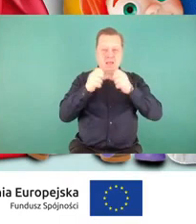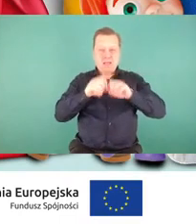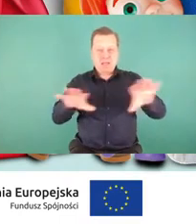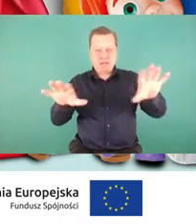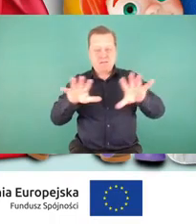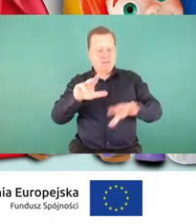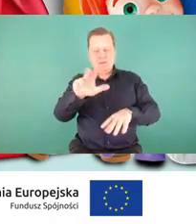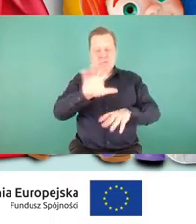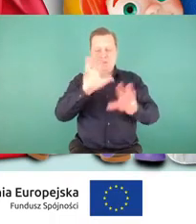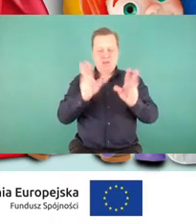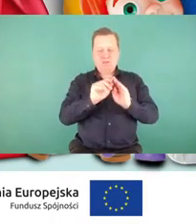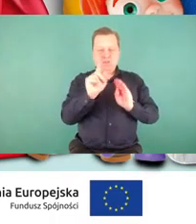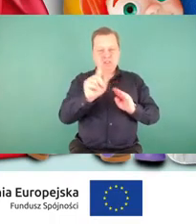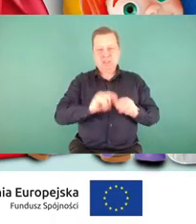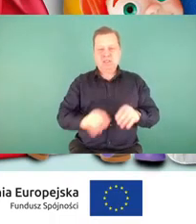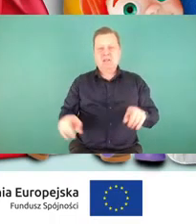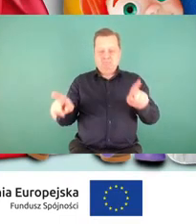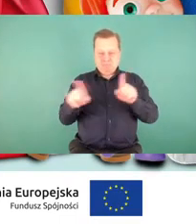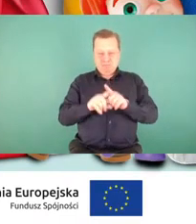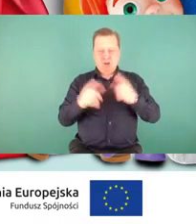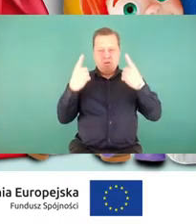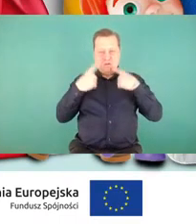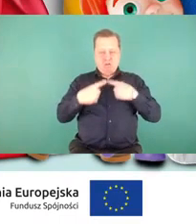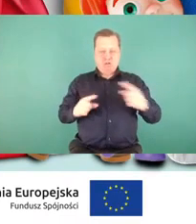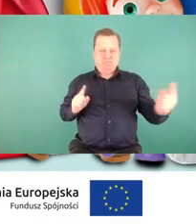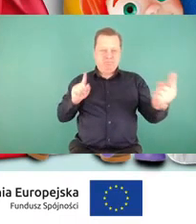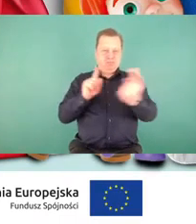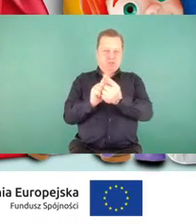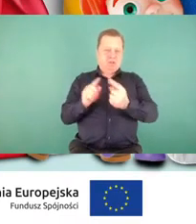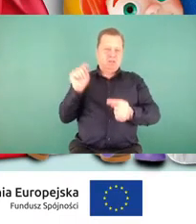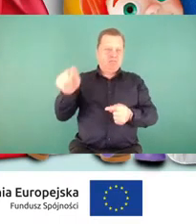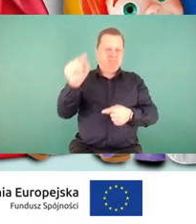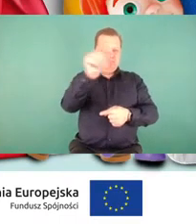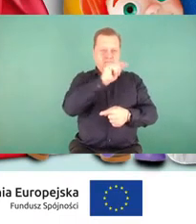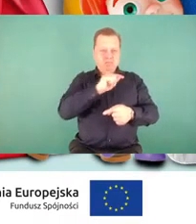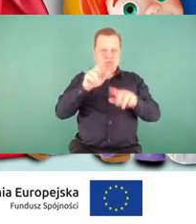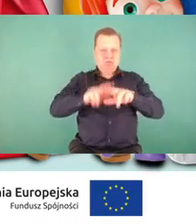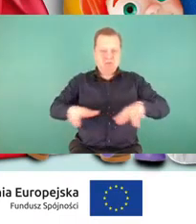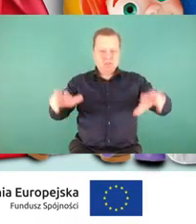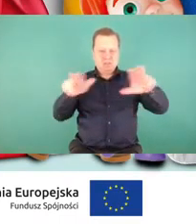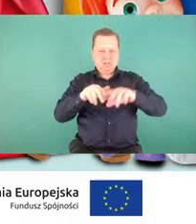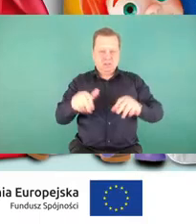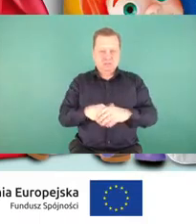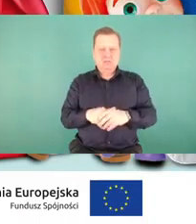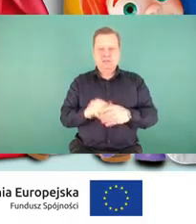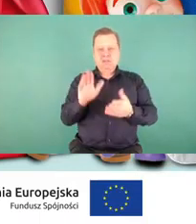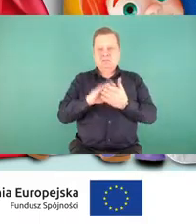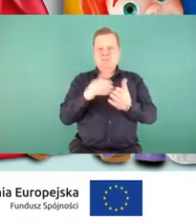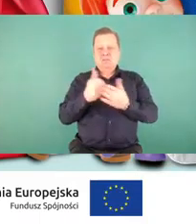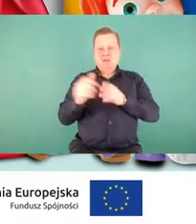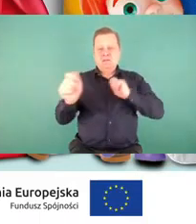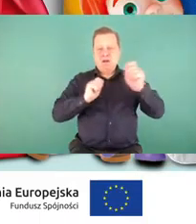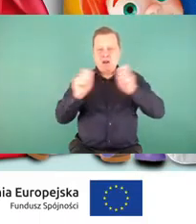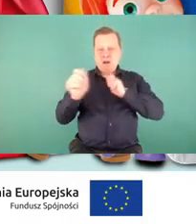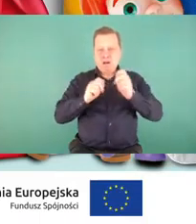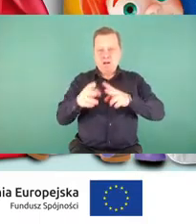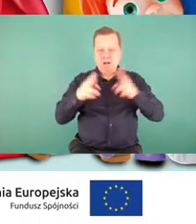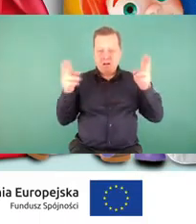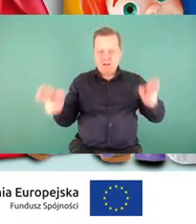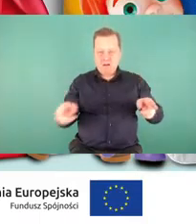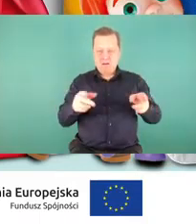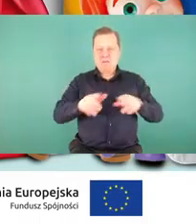również spotkać się bezpośrednio z odbiorcami naszego projektu i ich rodzinami podczas pikników wakacyjnych, które odbyły się w najbardziej